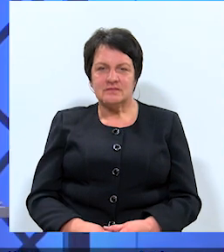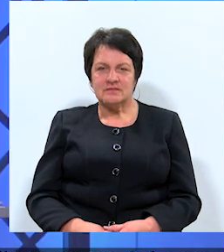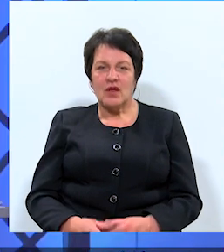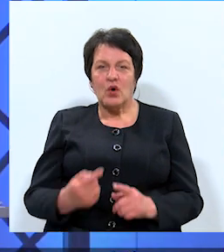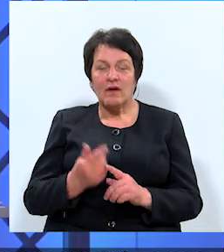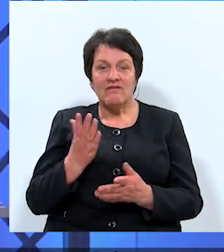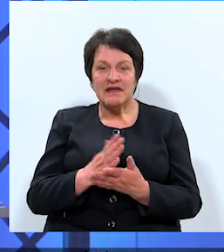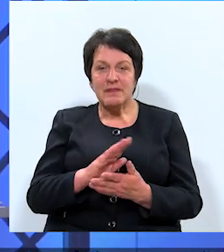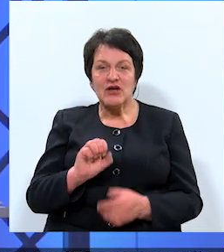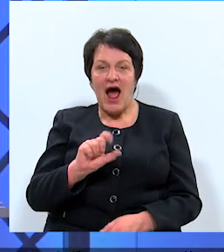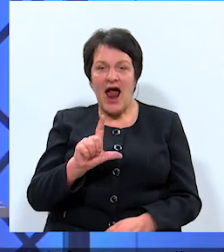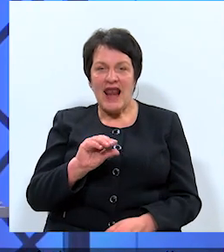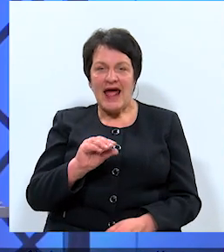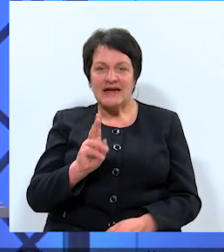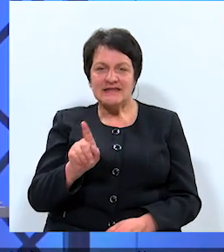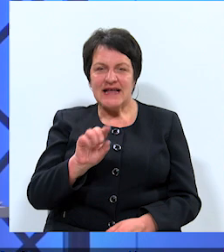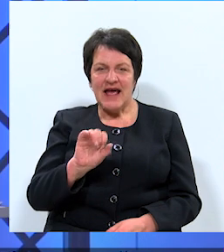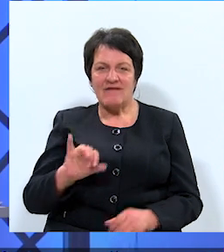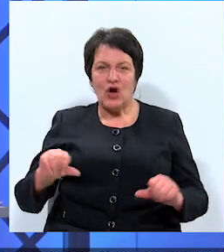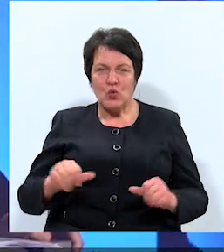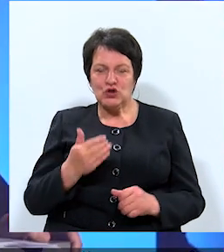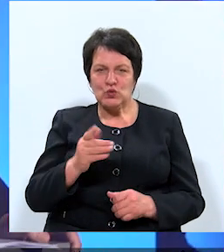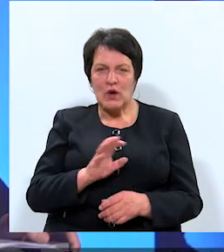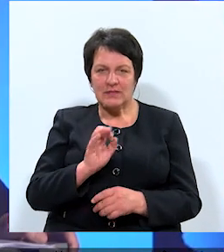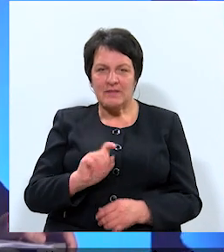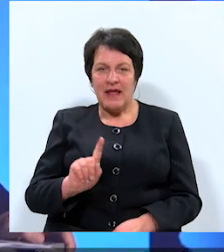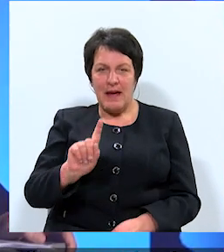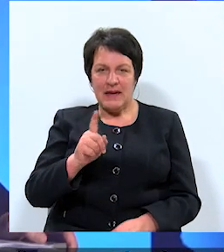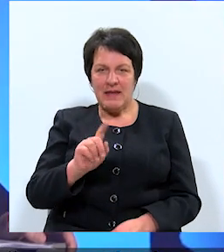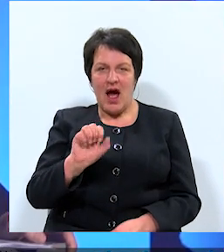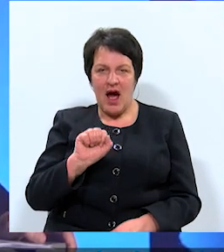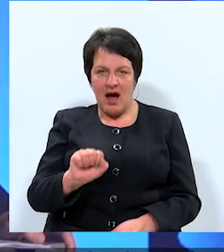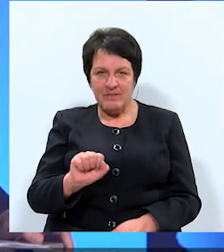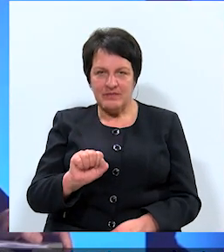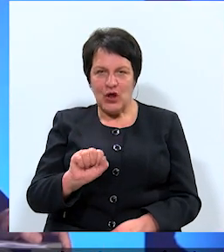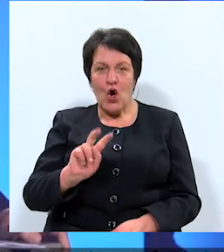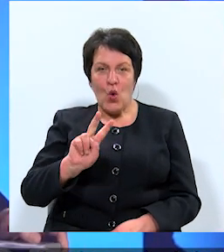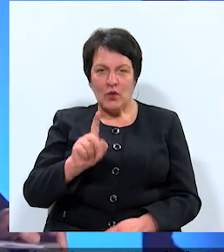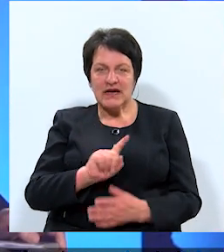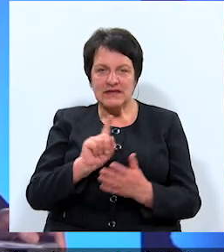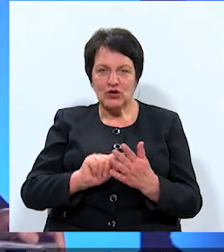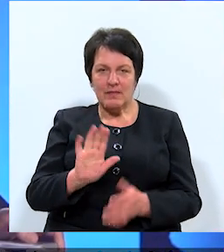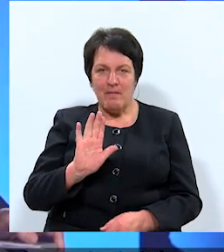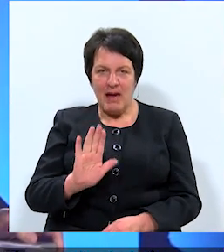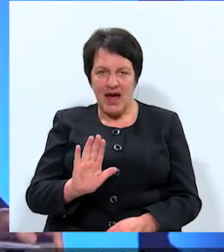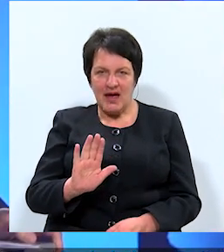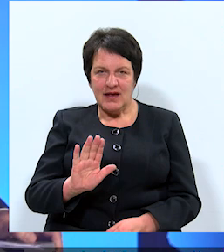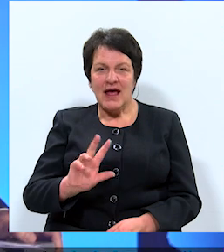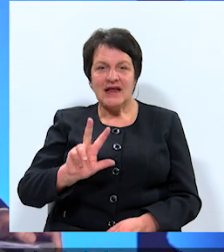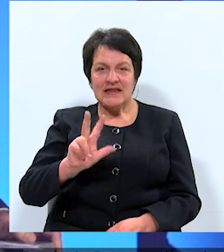Un izbeidzot, Aleksēja Jaukungs, jūs atbildes. Pirmais jautājums – A, otrais jautājums – B,